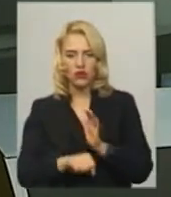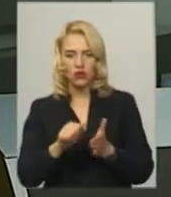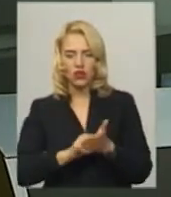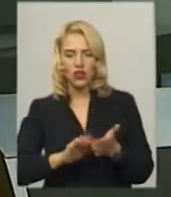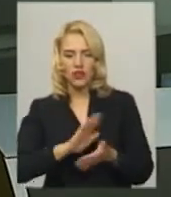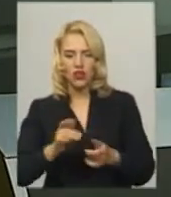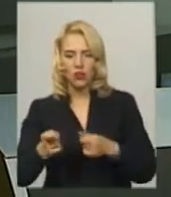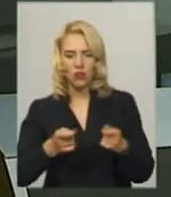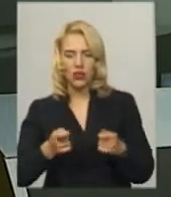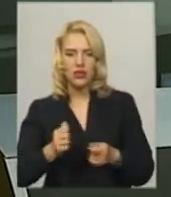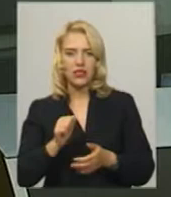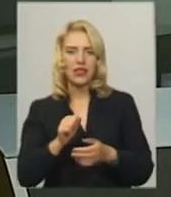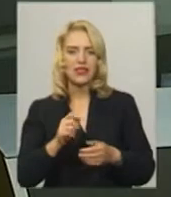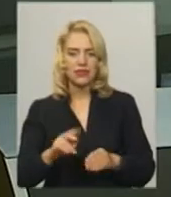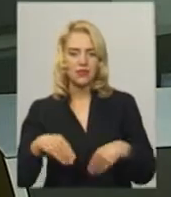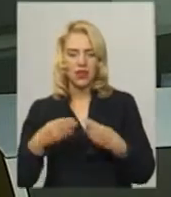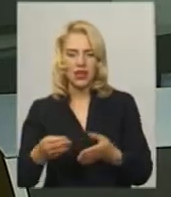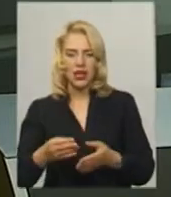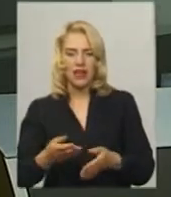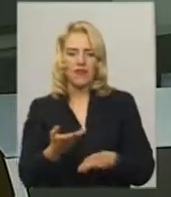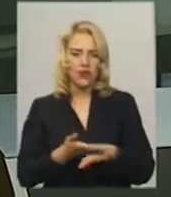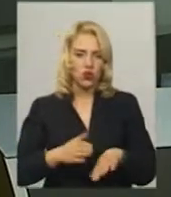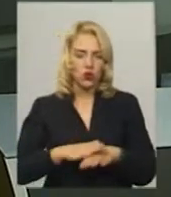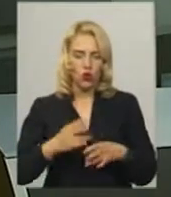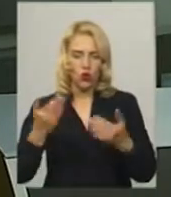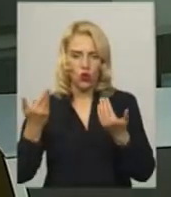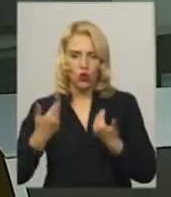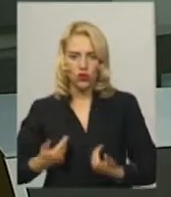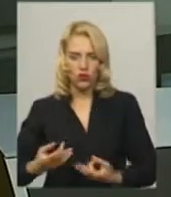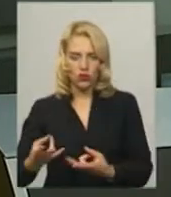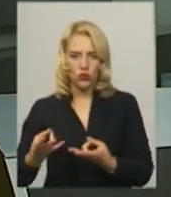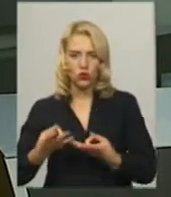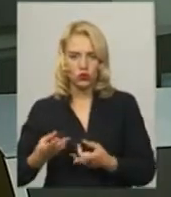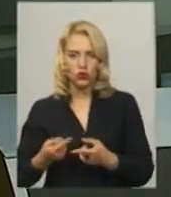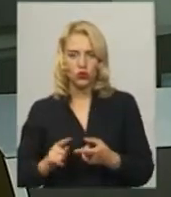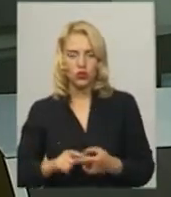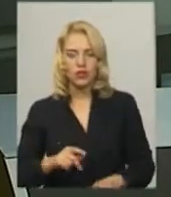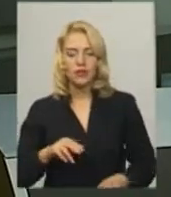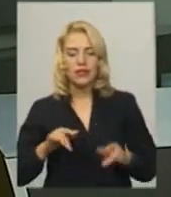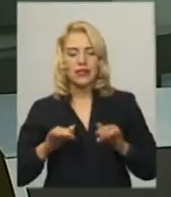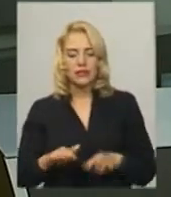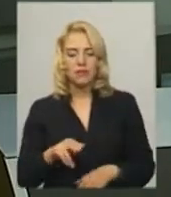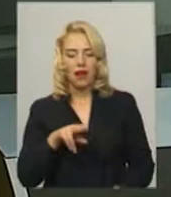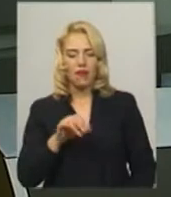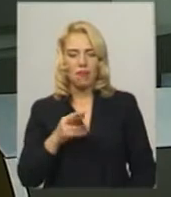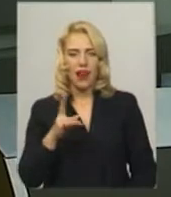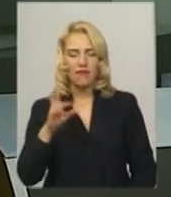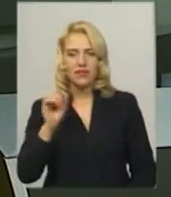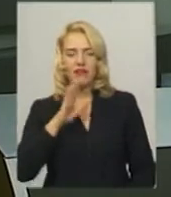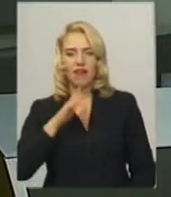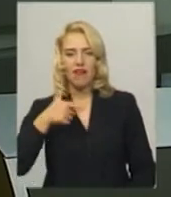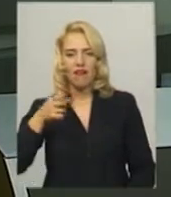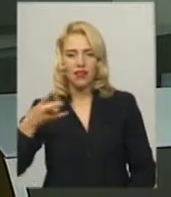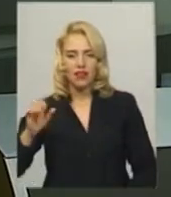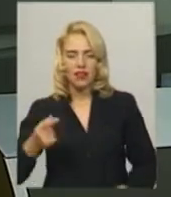та спричинення необережного тяжкого тілесного ушкодження. А у справі Ганни Пилявської, яка викинула тіло свого сина в Валізі, слідчі